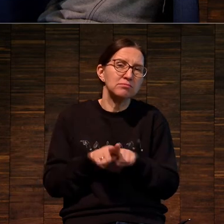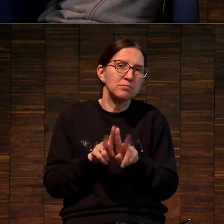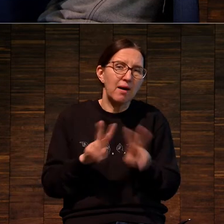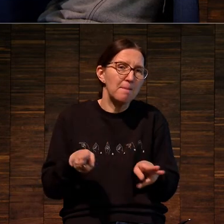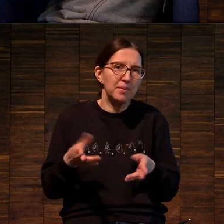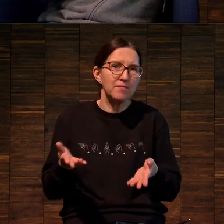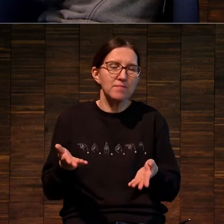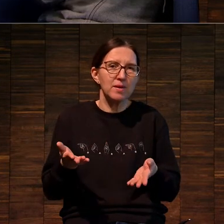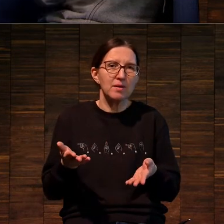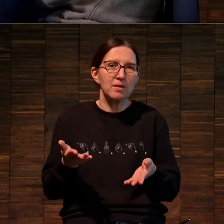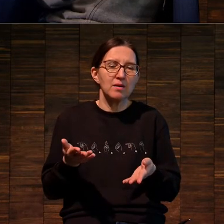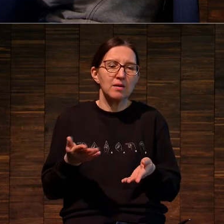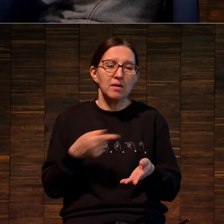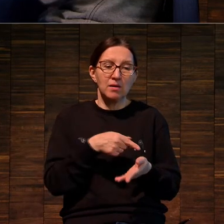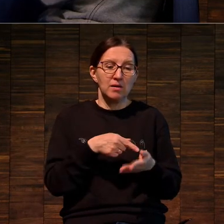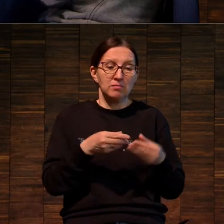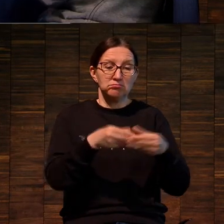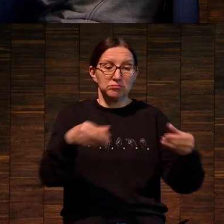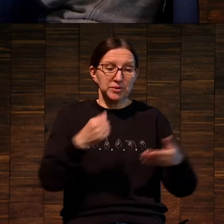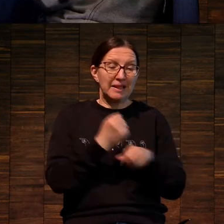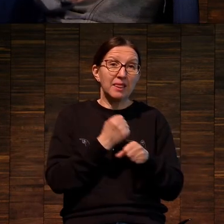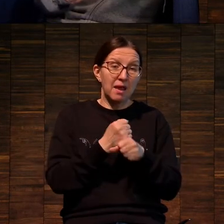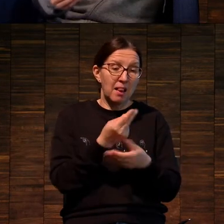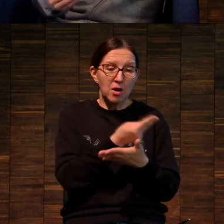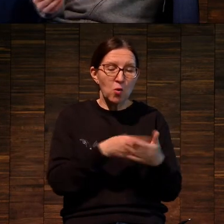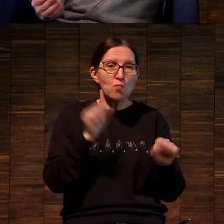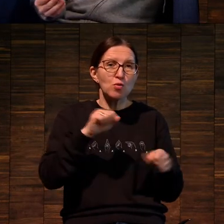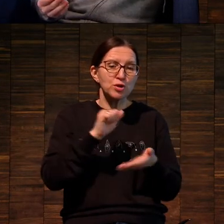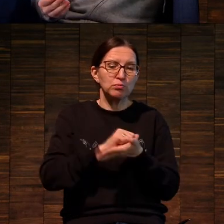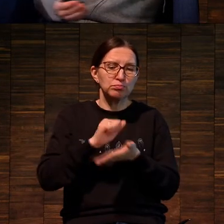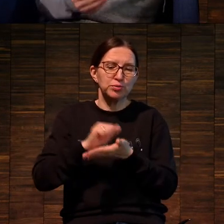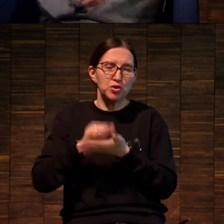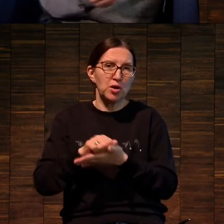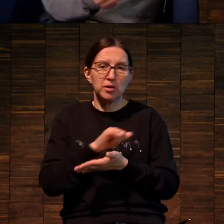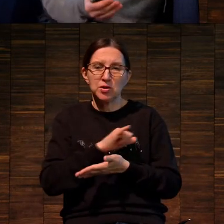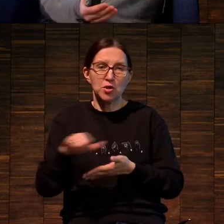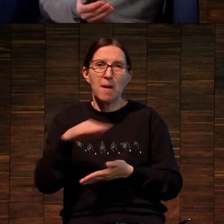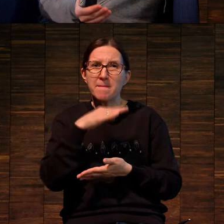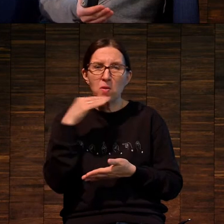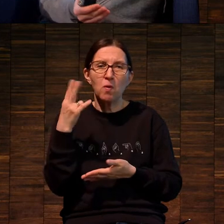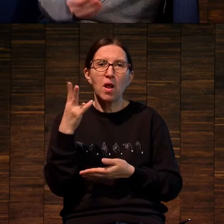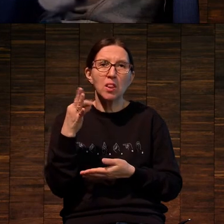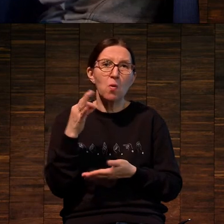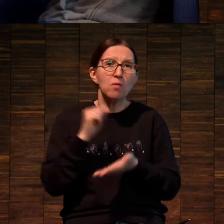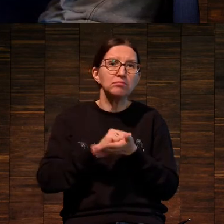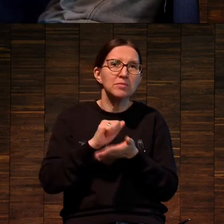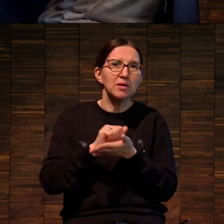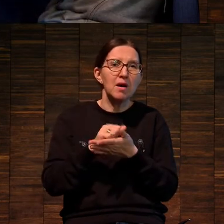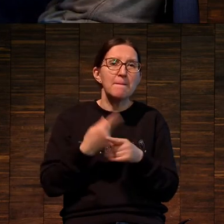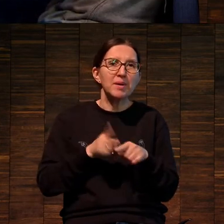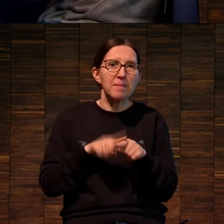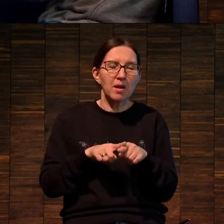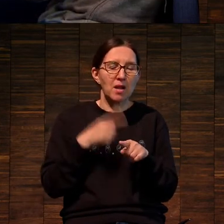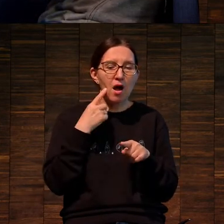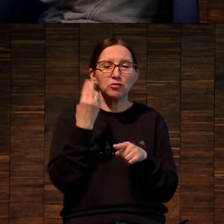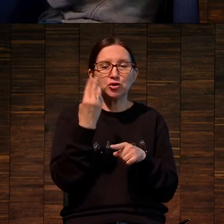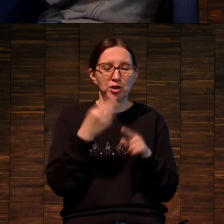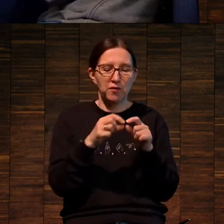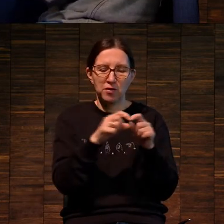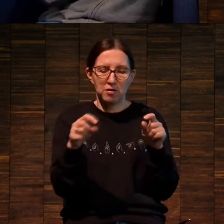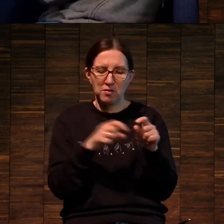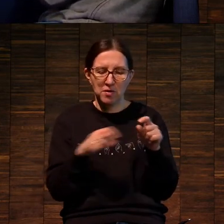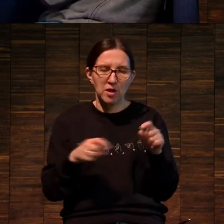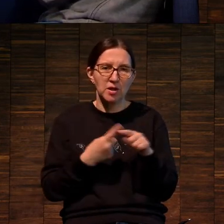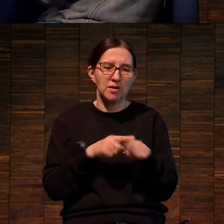штука, при помощи которой можно было печатать ноты. Ноты невозможно напечатать при помощи наборного шрифта. Это